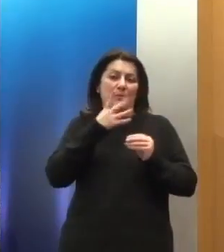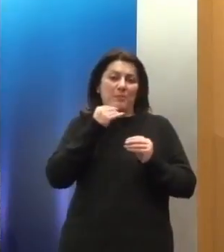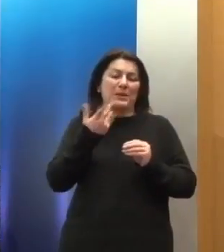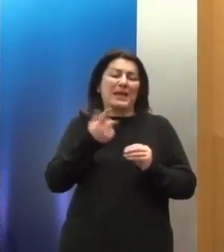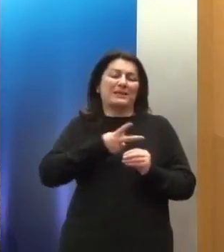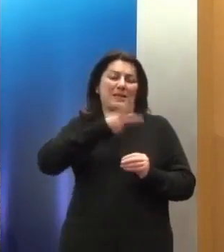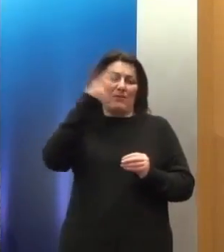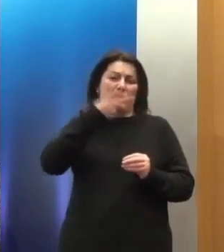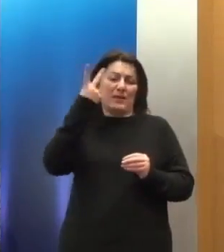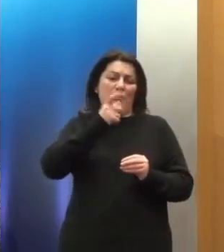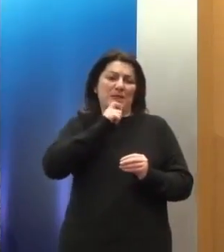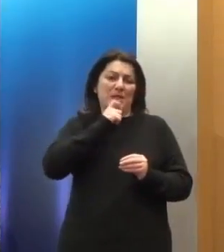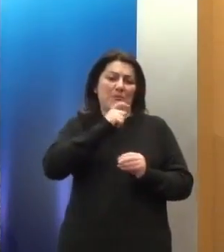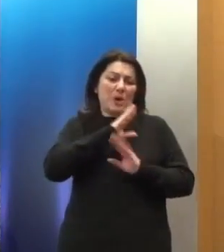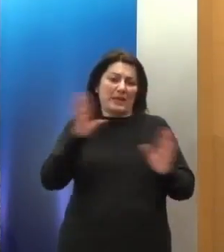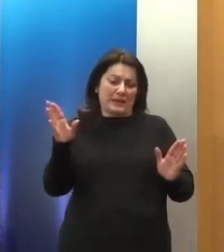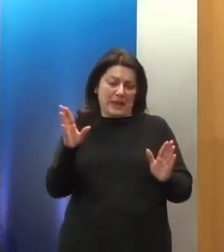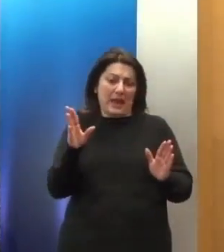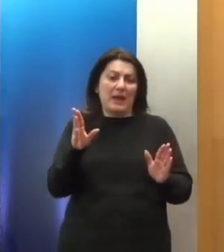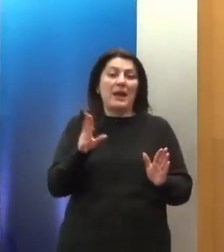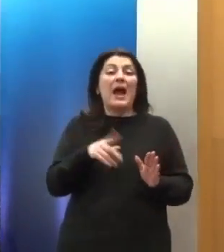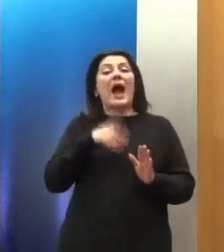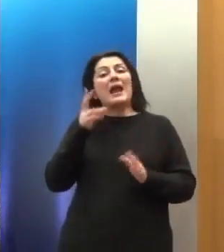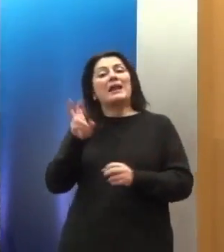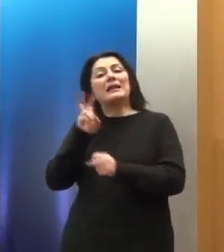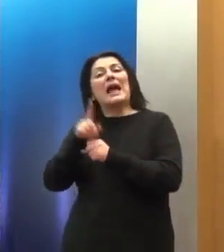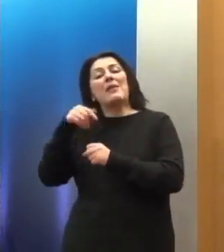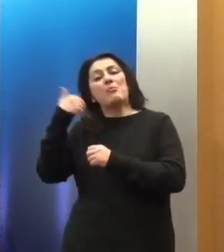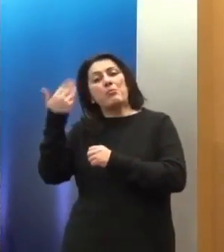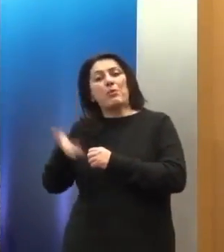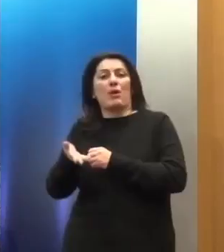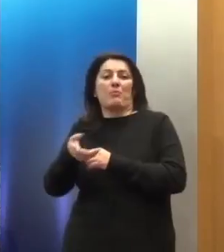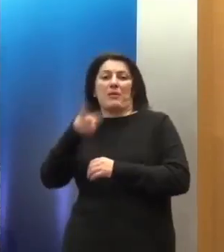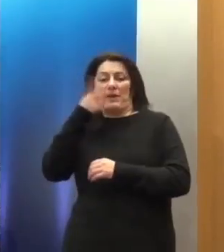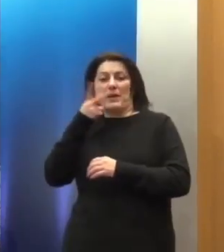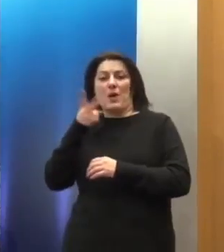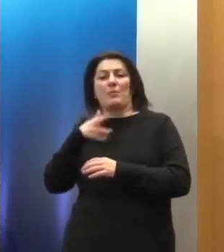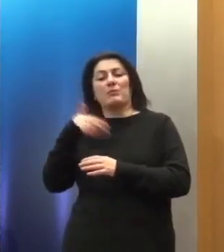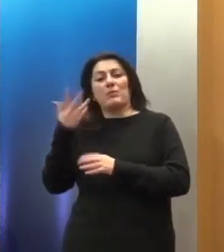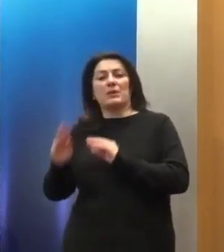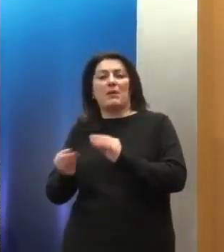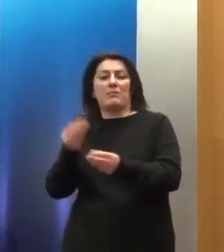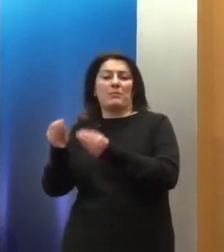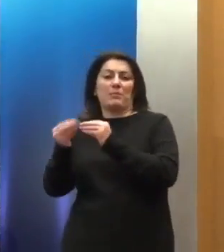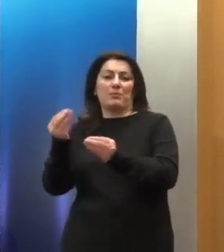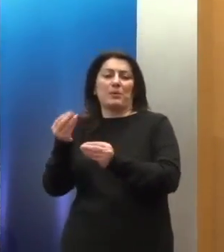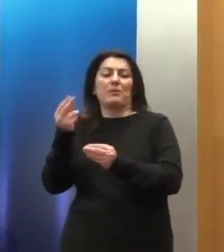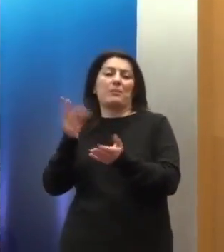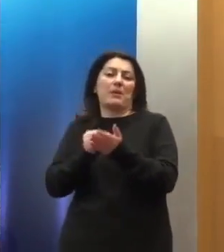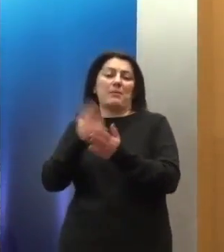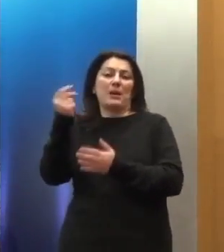λέμε δικαιωμάτων πολιτικών, αστικών, αλλά και άλλων κοινωνικών και οικονομικών δικαιωμάτων.